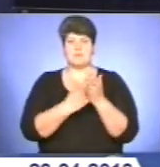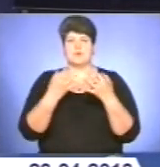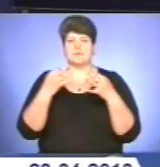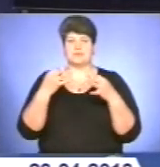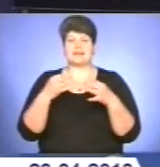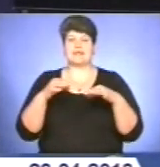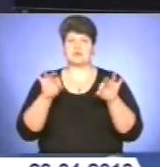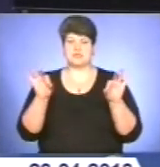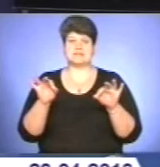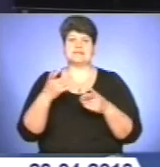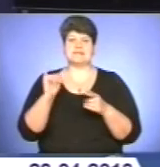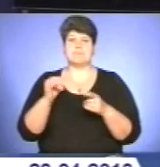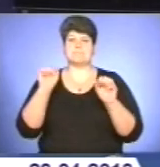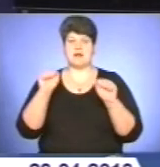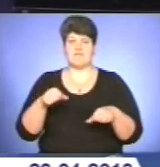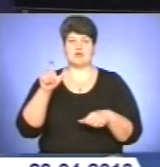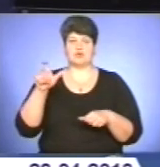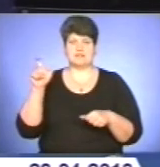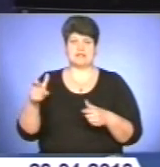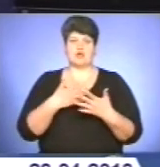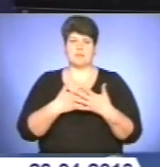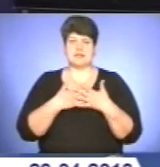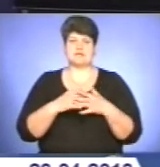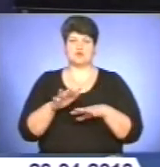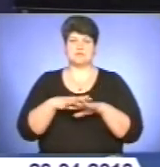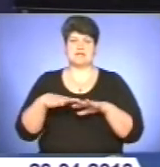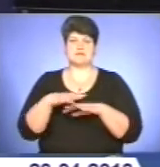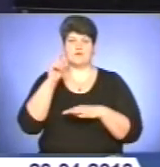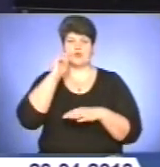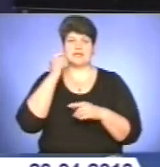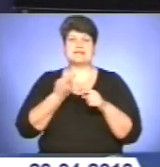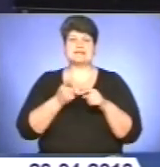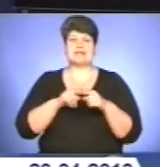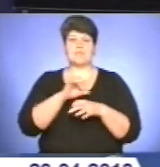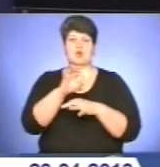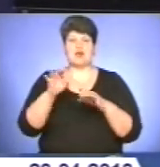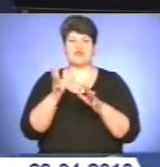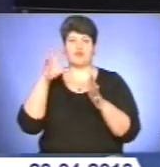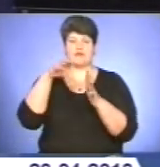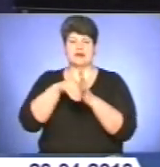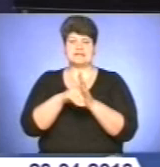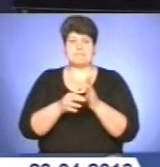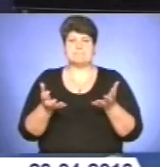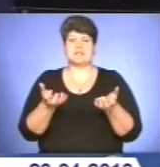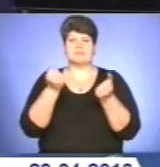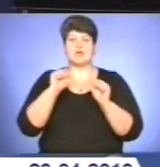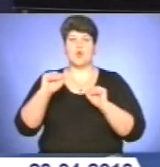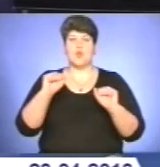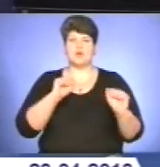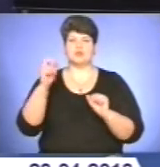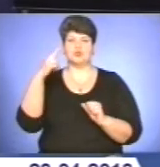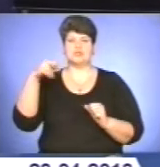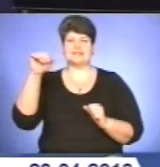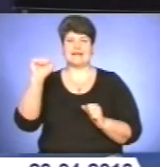та розвиток громадянського суспільства в Україні». Цей проєкт проваджуватиметься за підтримки уряду Данії протягом наступних